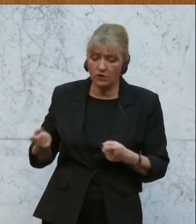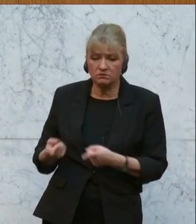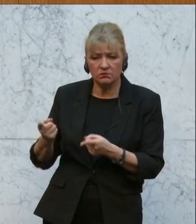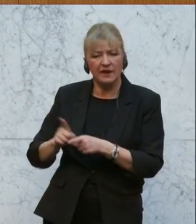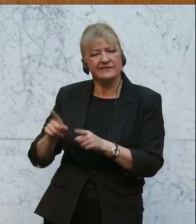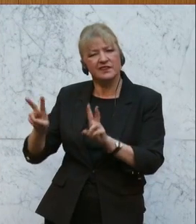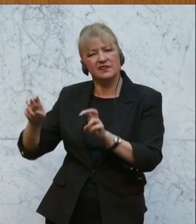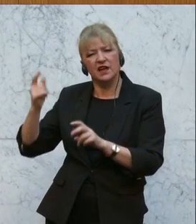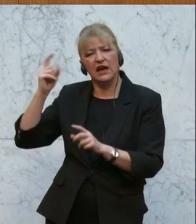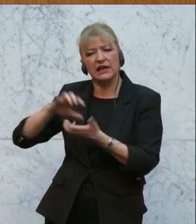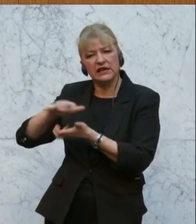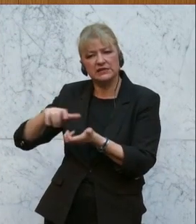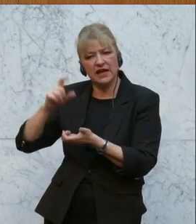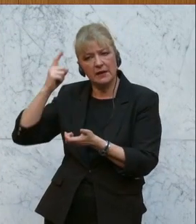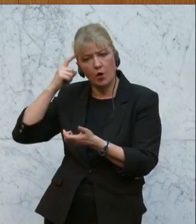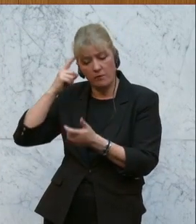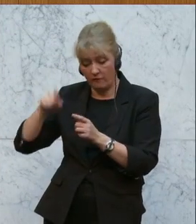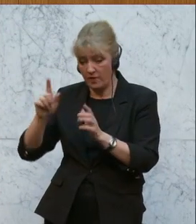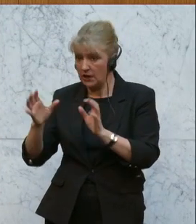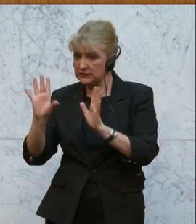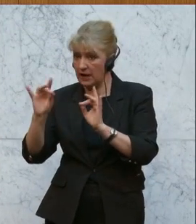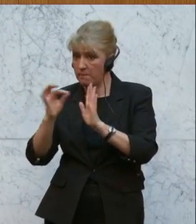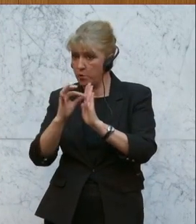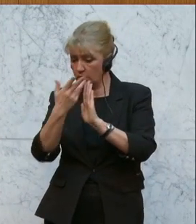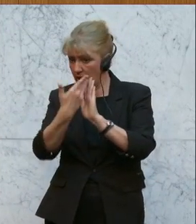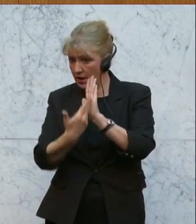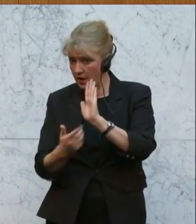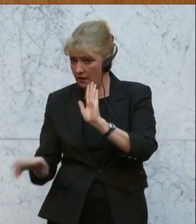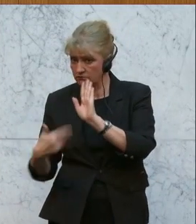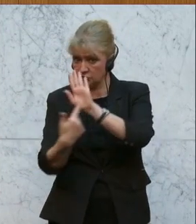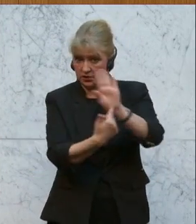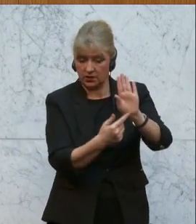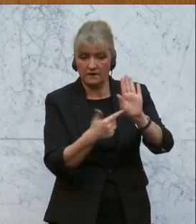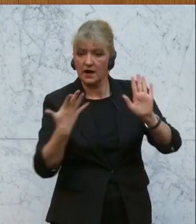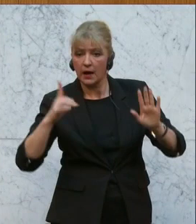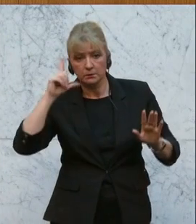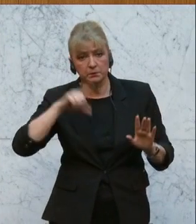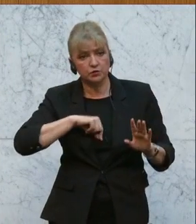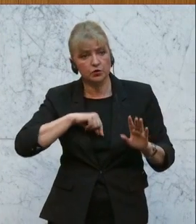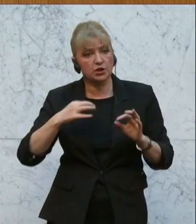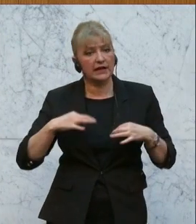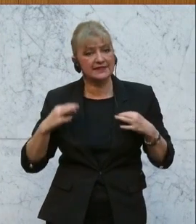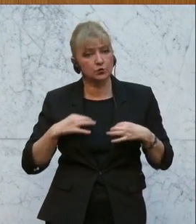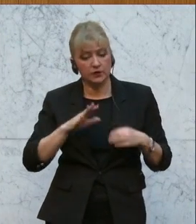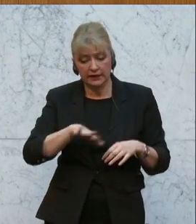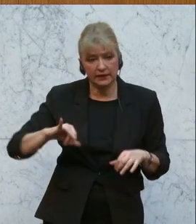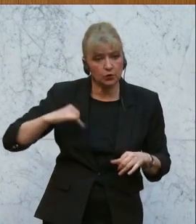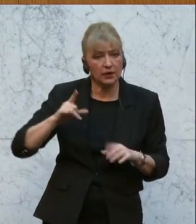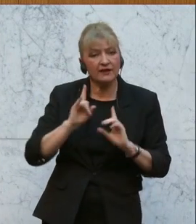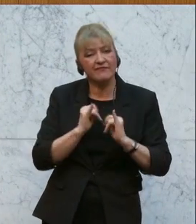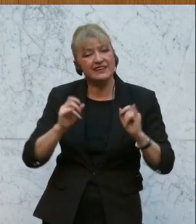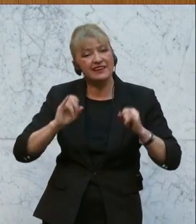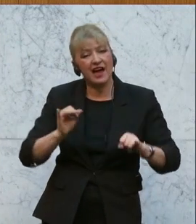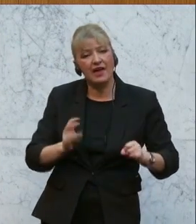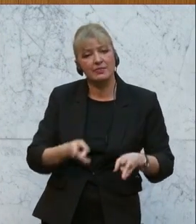Kopf eine 10-Punkte-Charta aufgelegt. 10 Punkte, die die psychische Gesundheit von Kindern und Jugendlichen besser unterstützen sollen.